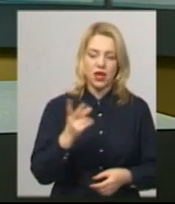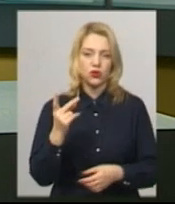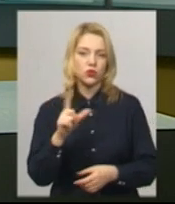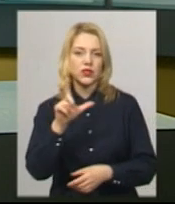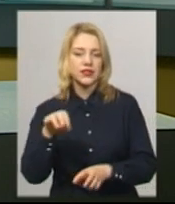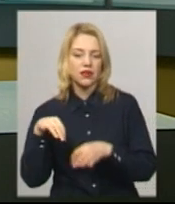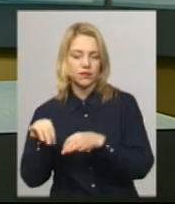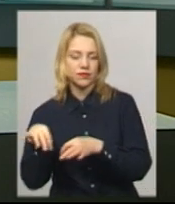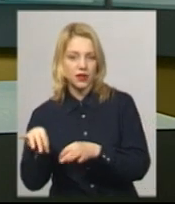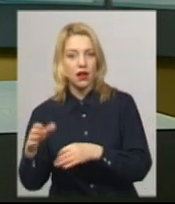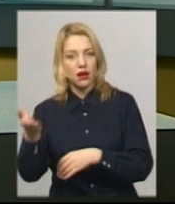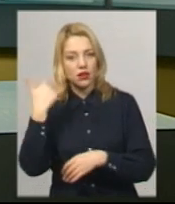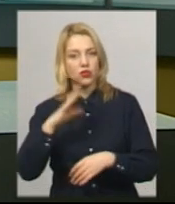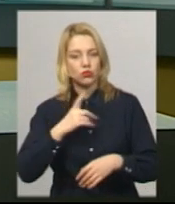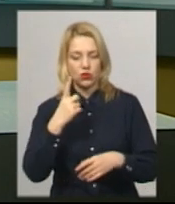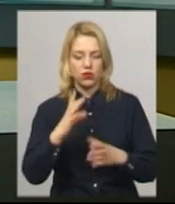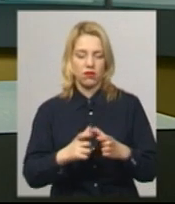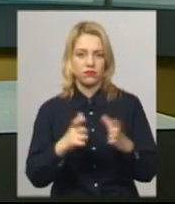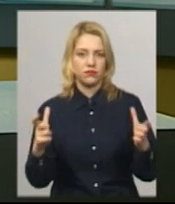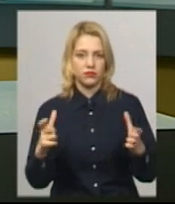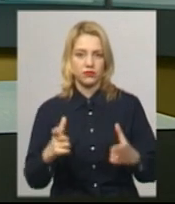закладена в один рахунок за спожитий газ.